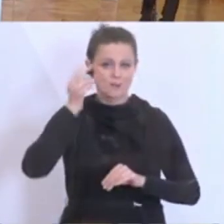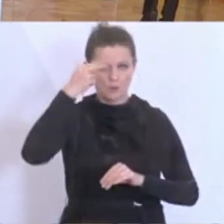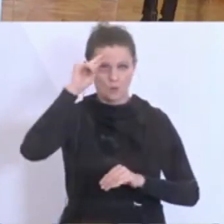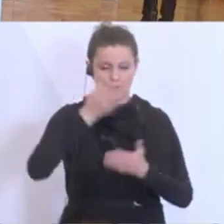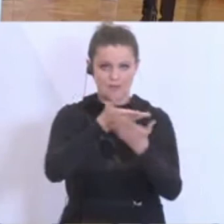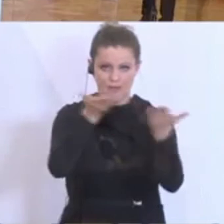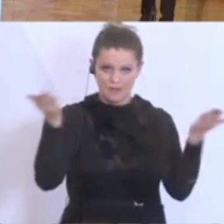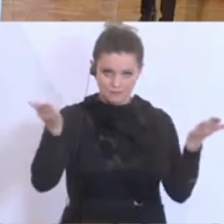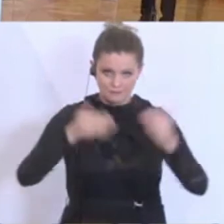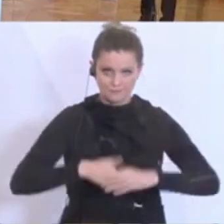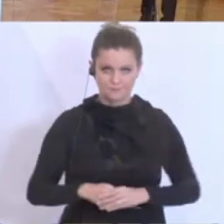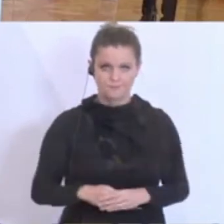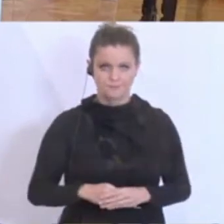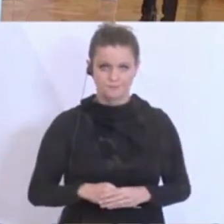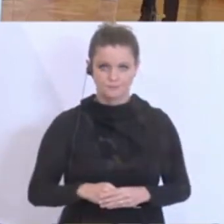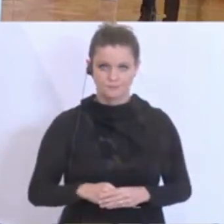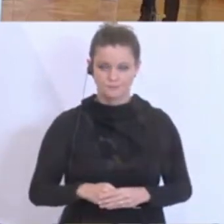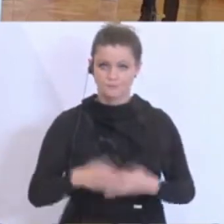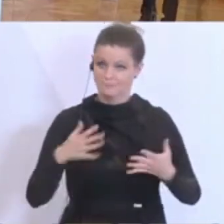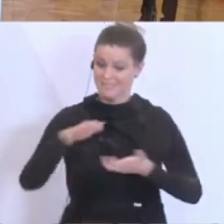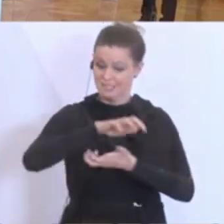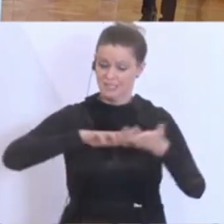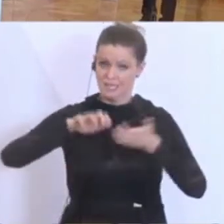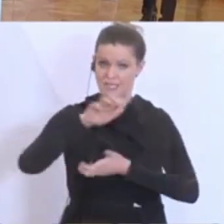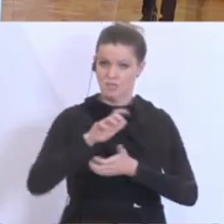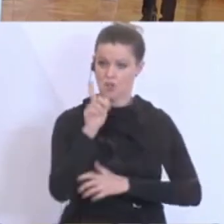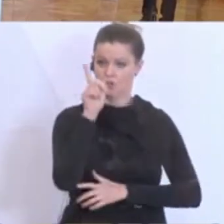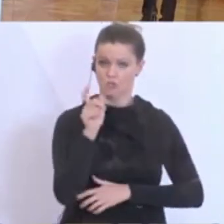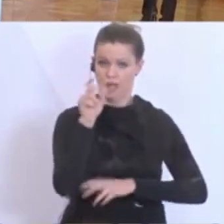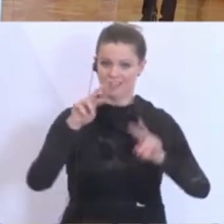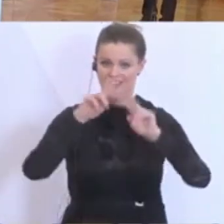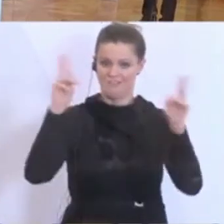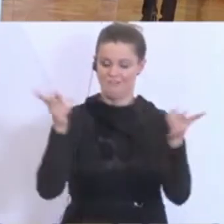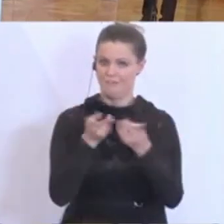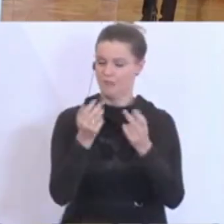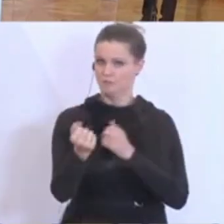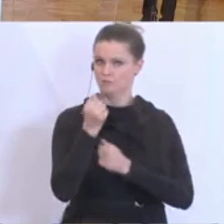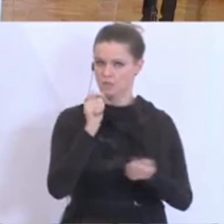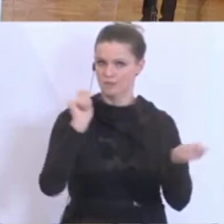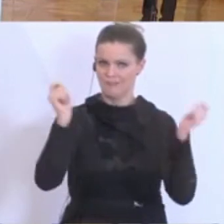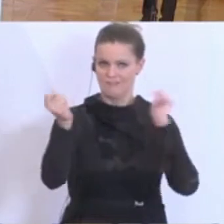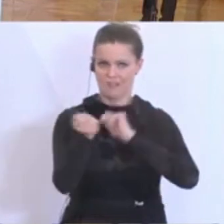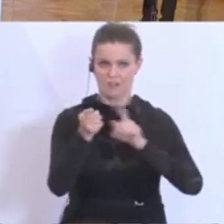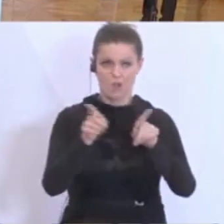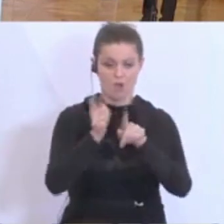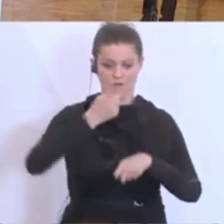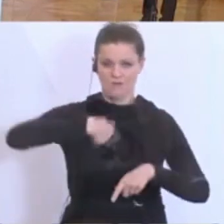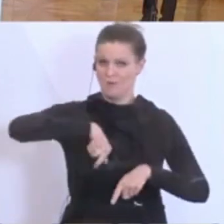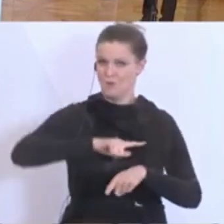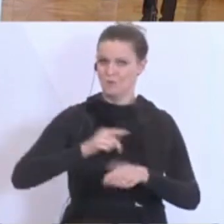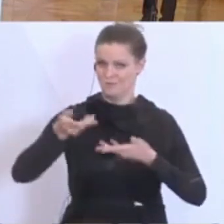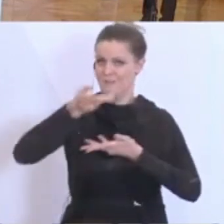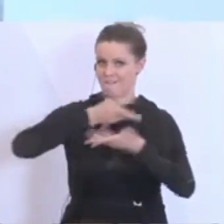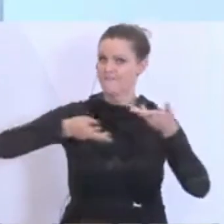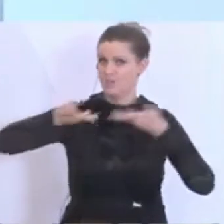Die Welt hat sich seit Beginn dieser Krise dramatisch verändert, auch für uns klarerweise in der